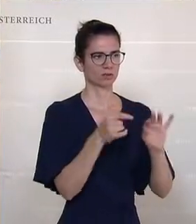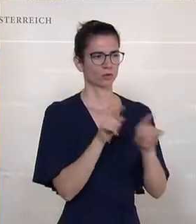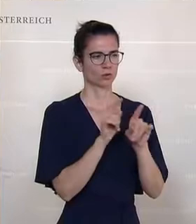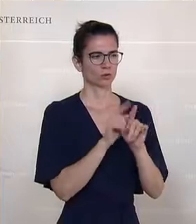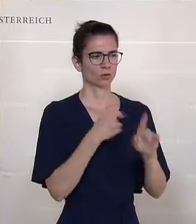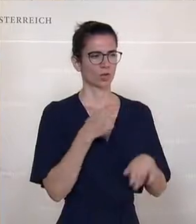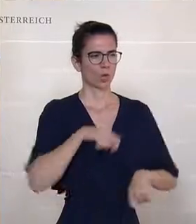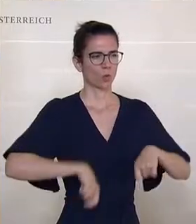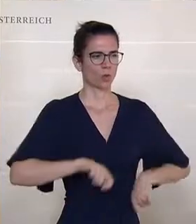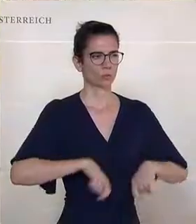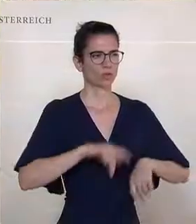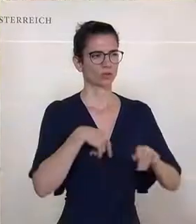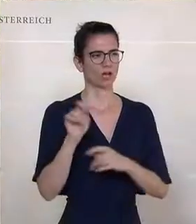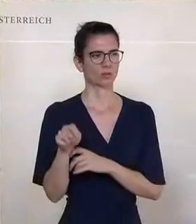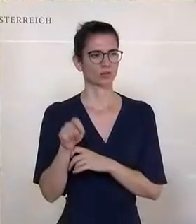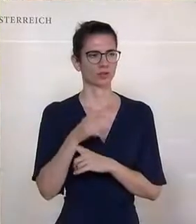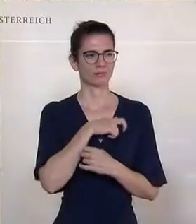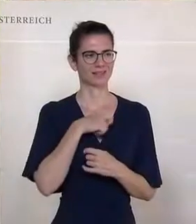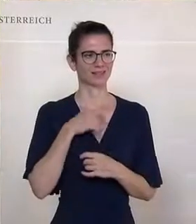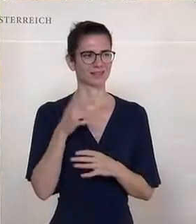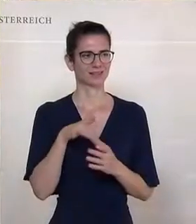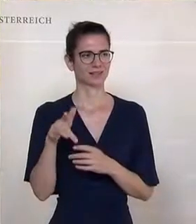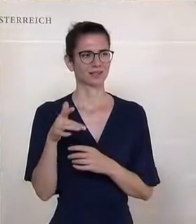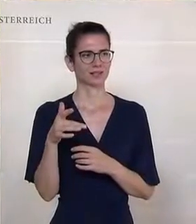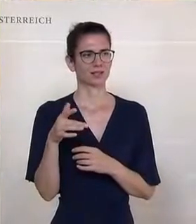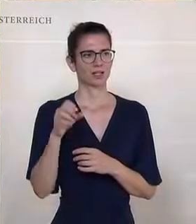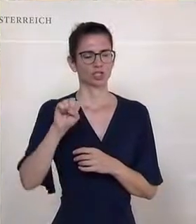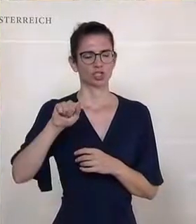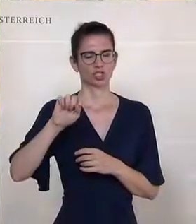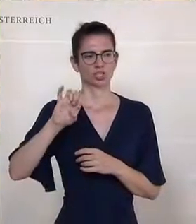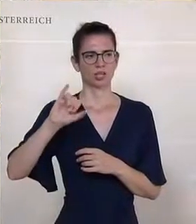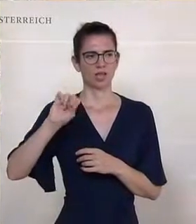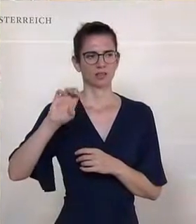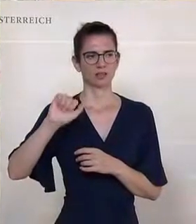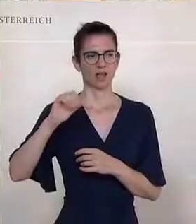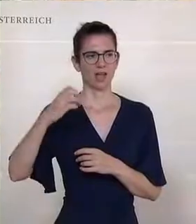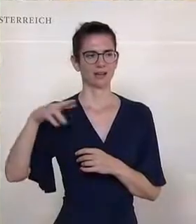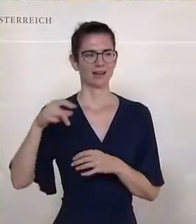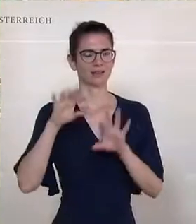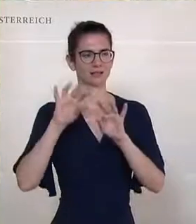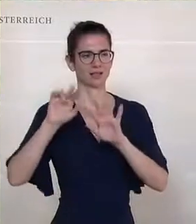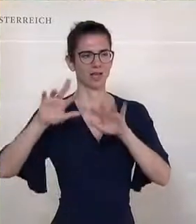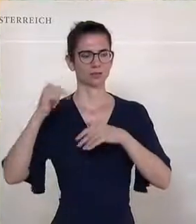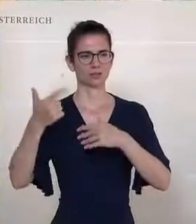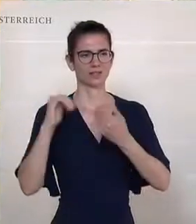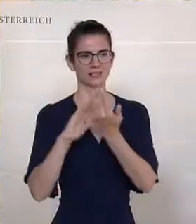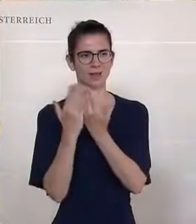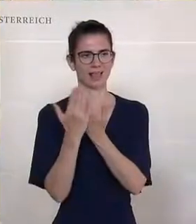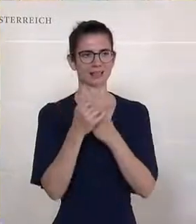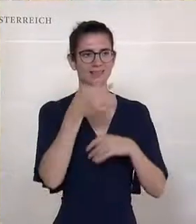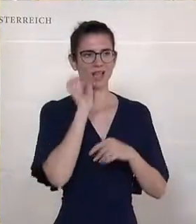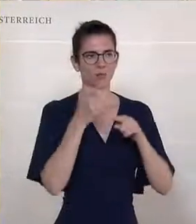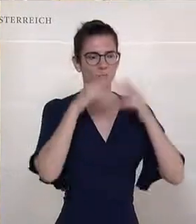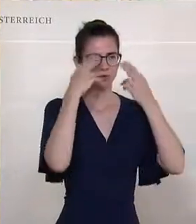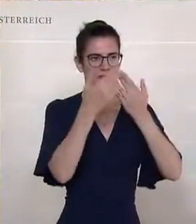Wiederauffüllungen des asiatischen Entwicklungsfonds in der Höhe von etwa 20